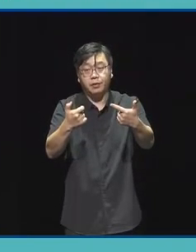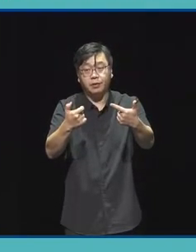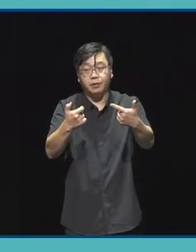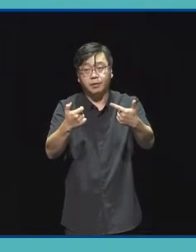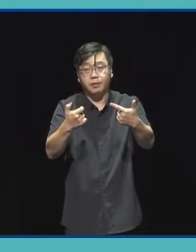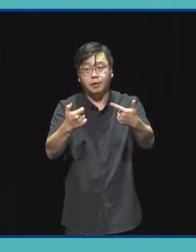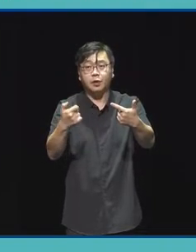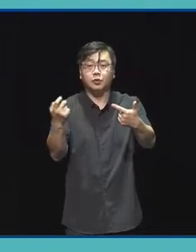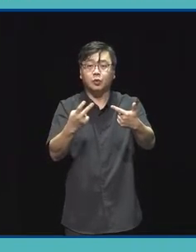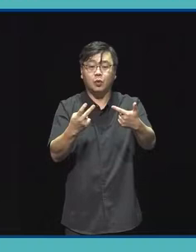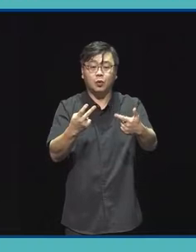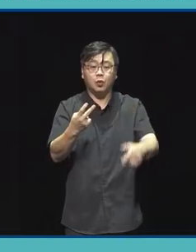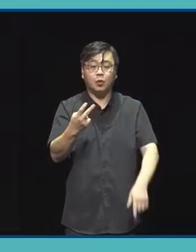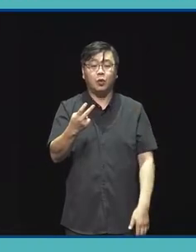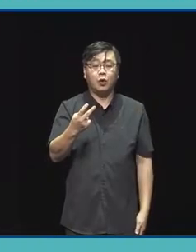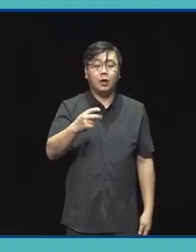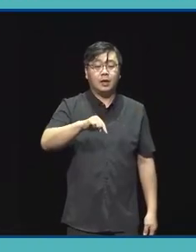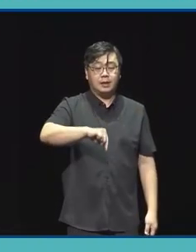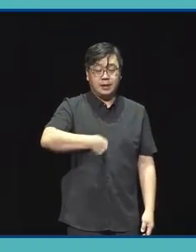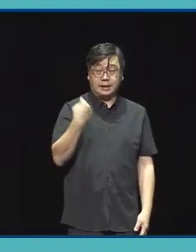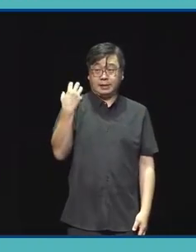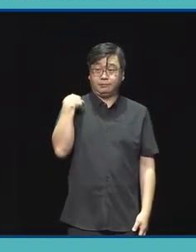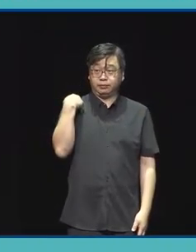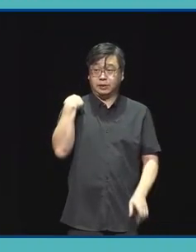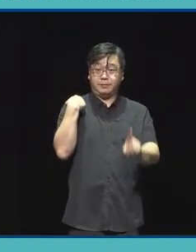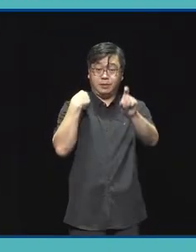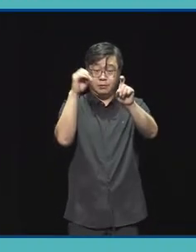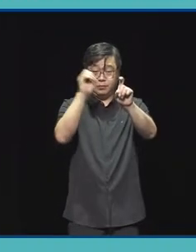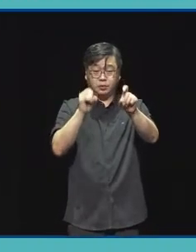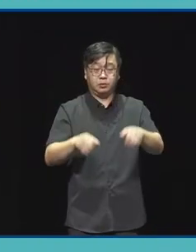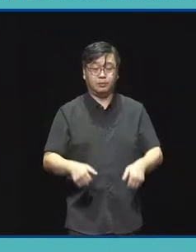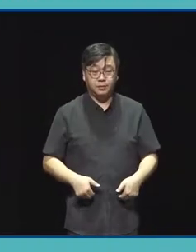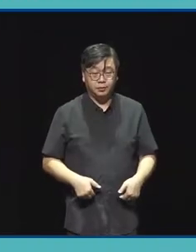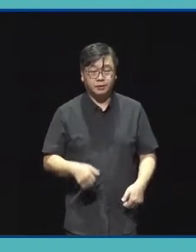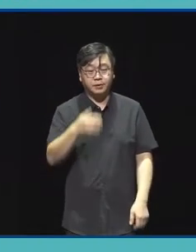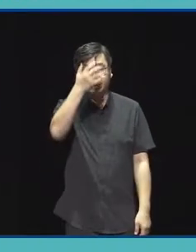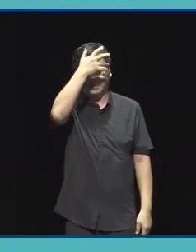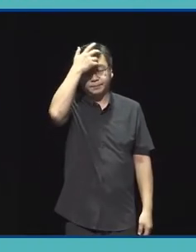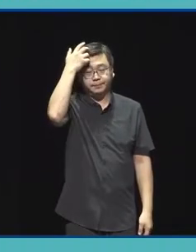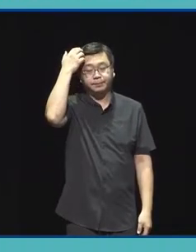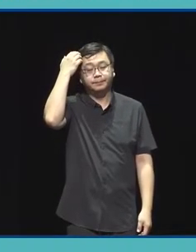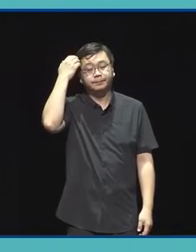그리고 이 사업부터는 10% 이상의 잘못한 편성이 의무의 상황입니다